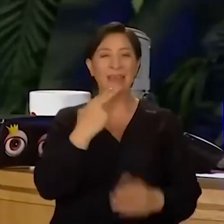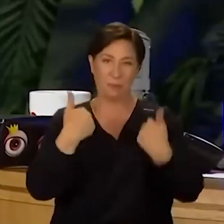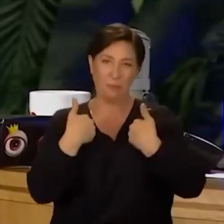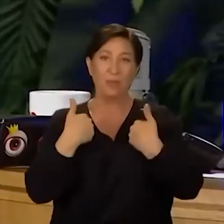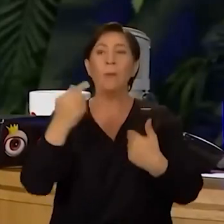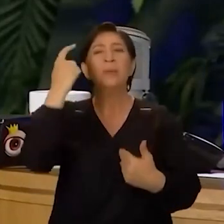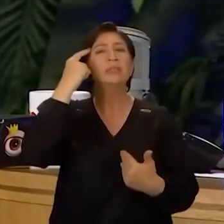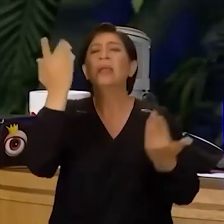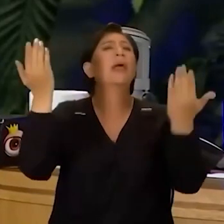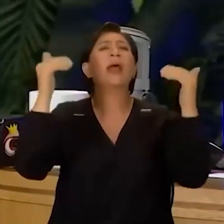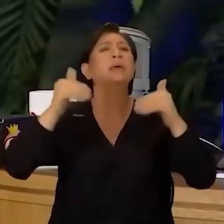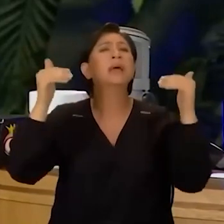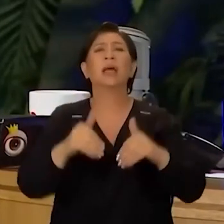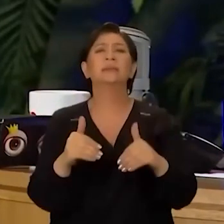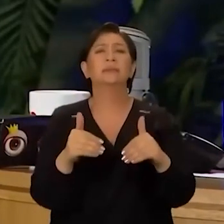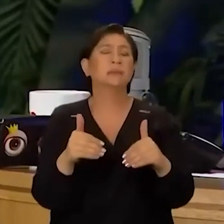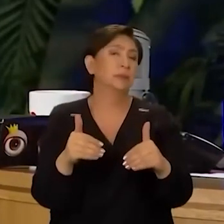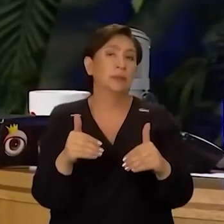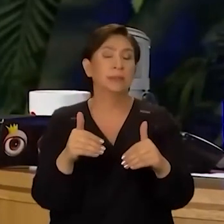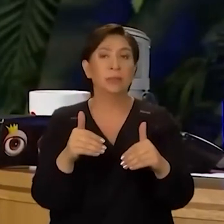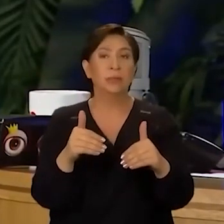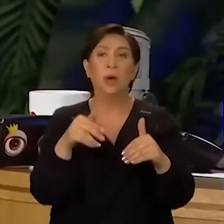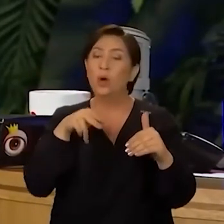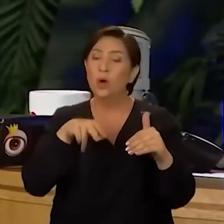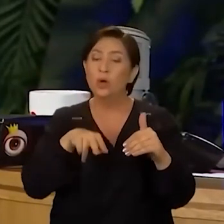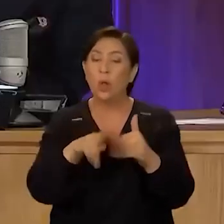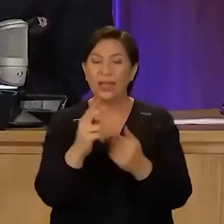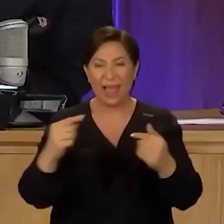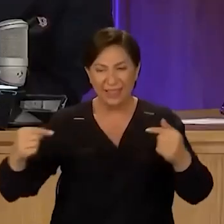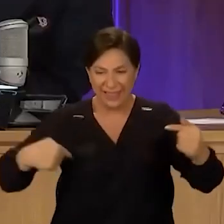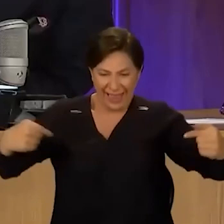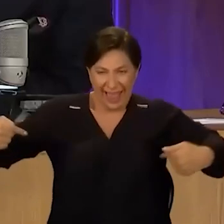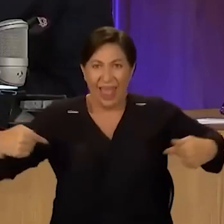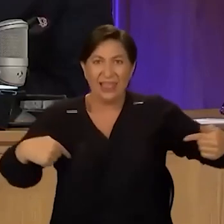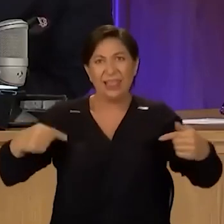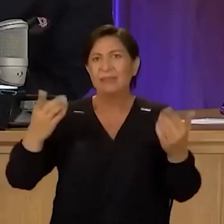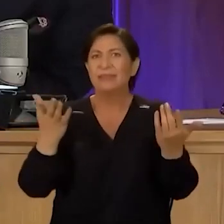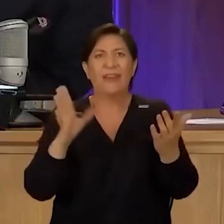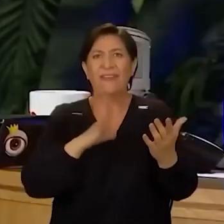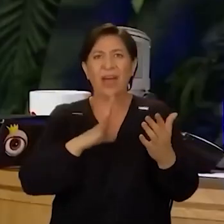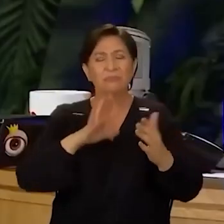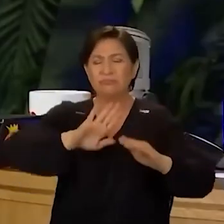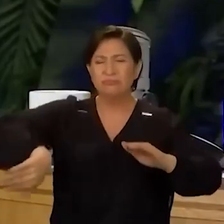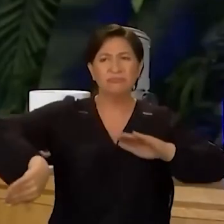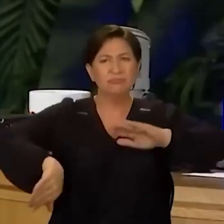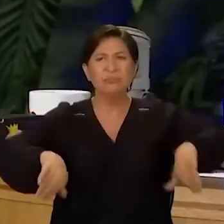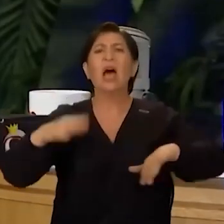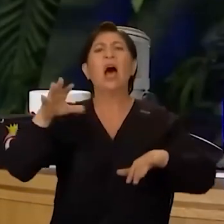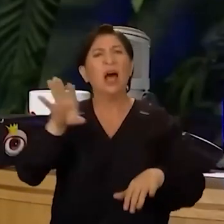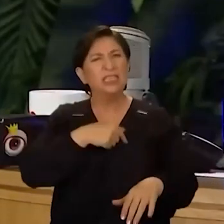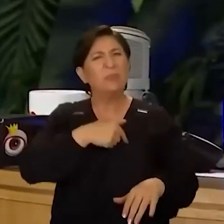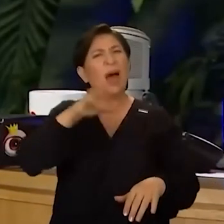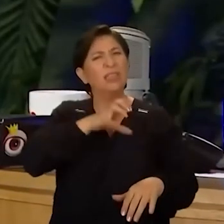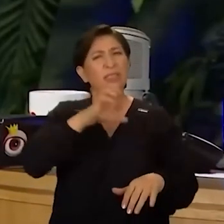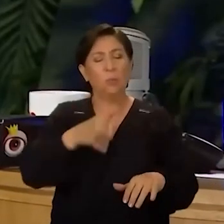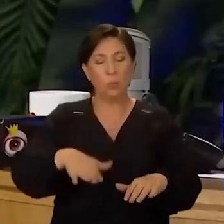başıma ne gelirse gelsin, yollardaki dikenleri çize çize beni acıta acıta